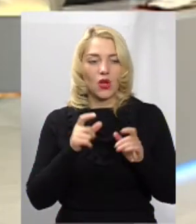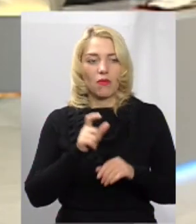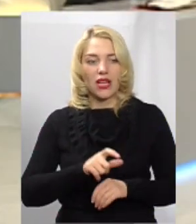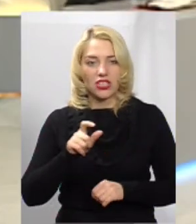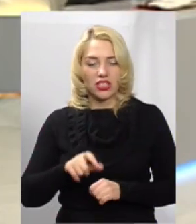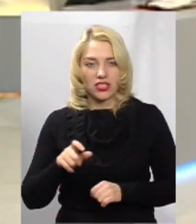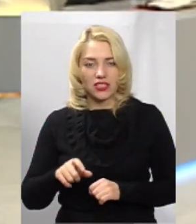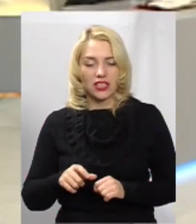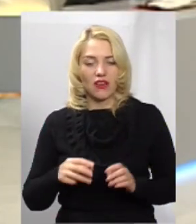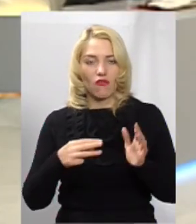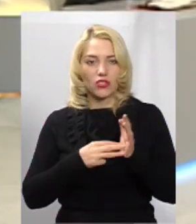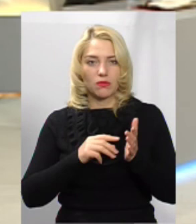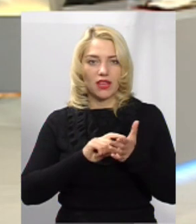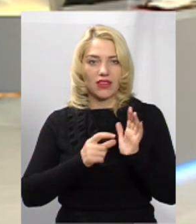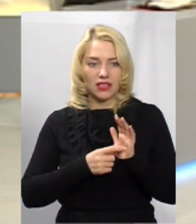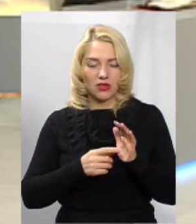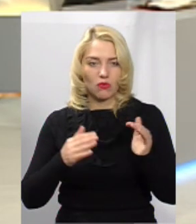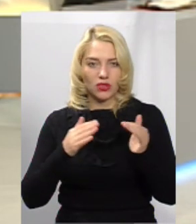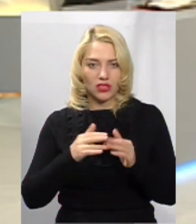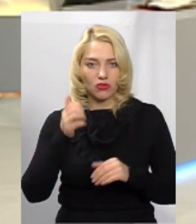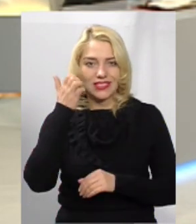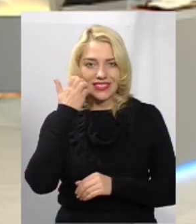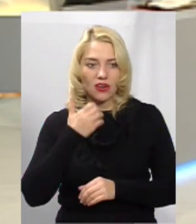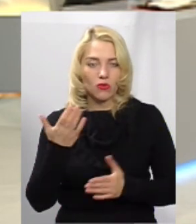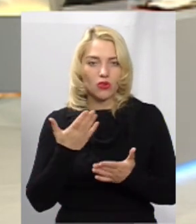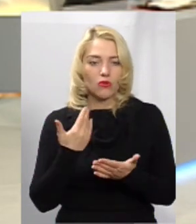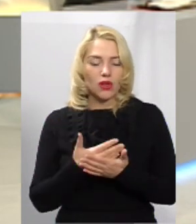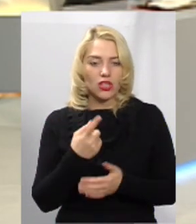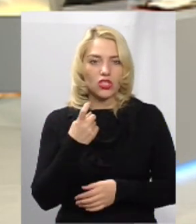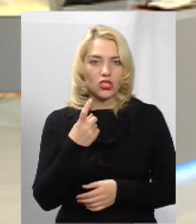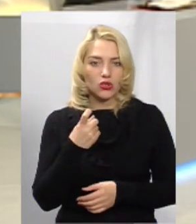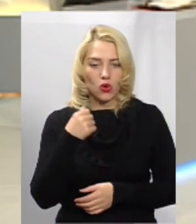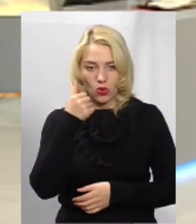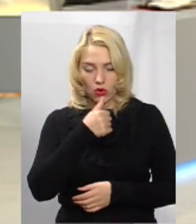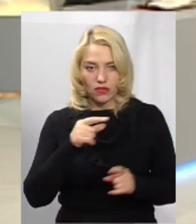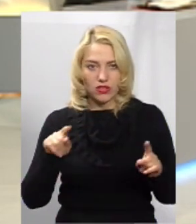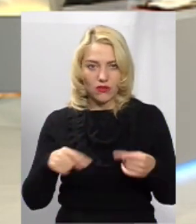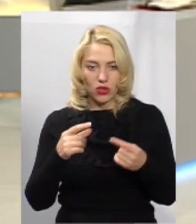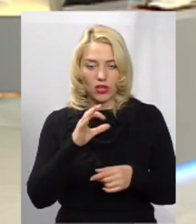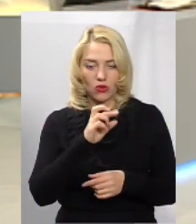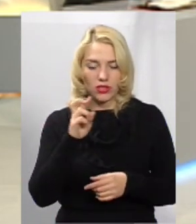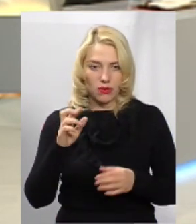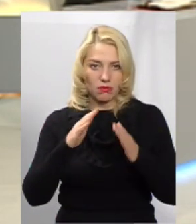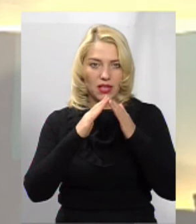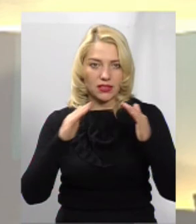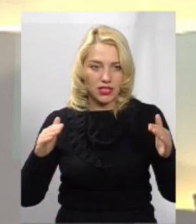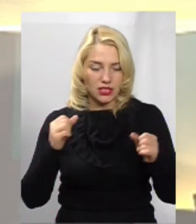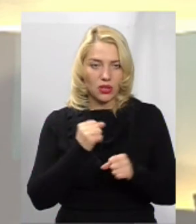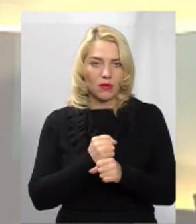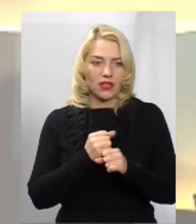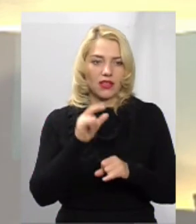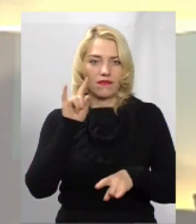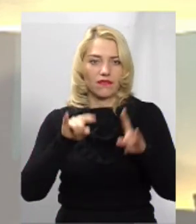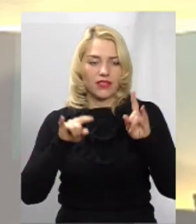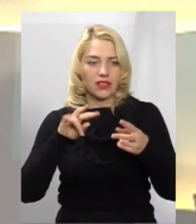мешканці в восьмиквартирному будинку, старому, якому майже 100 років, створили ОСББ, перекрили дах, замінили